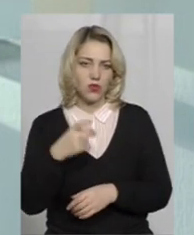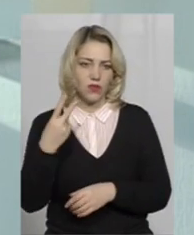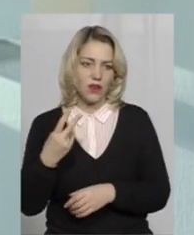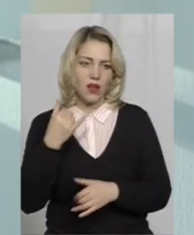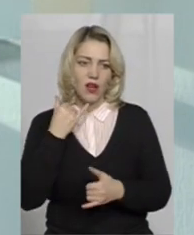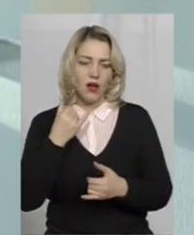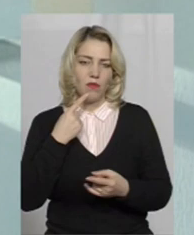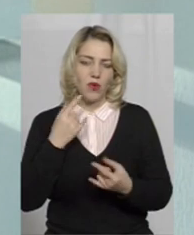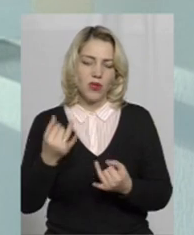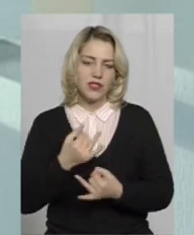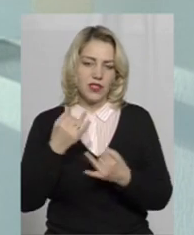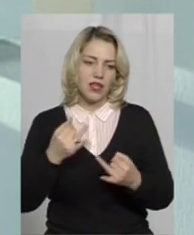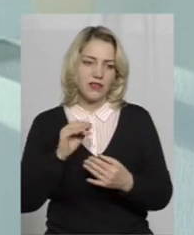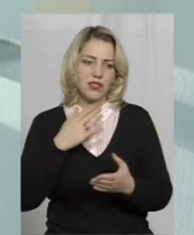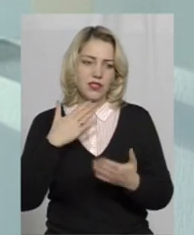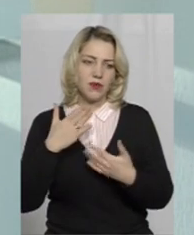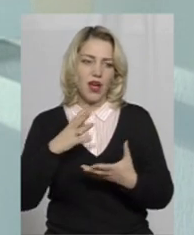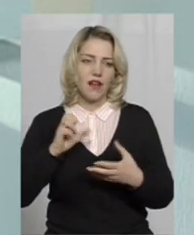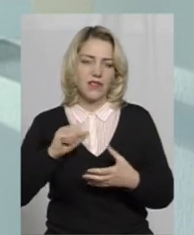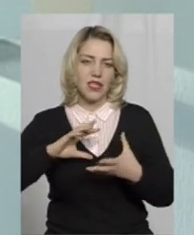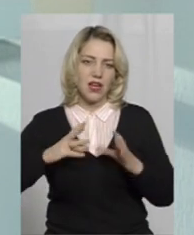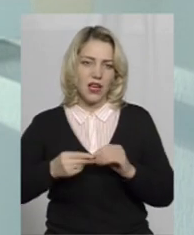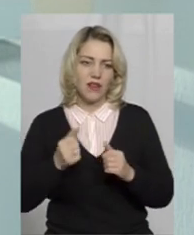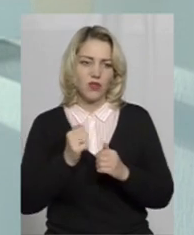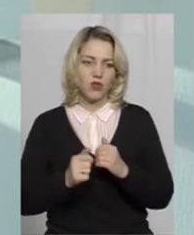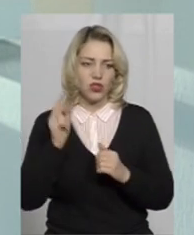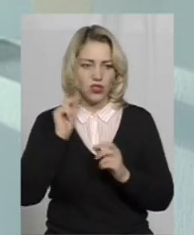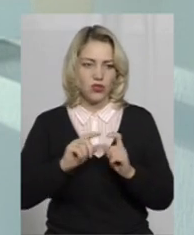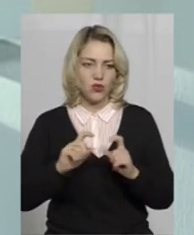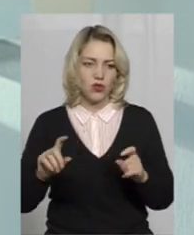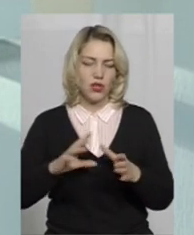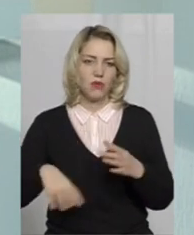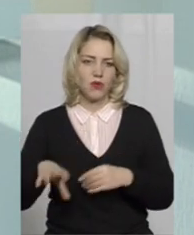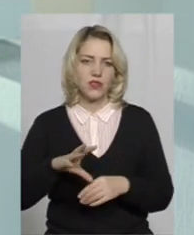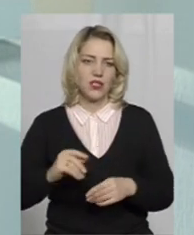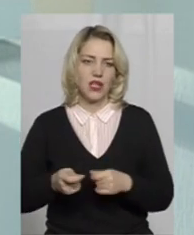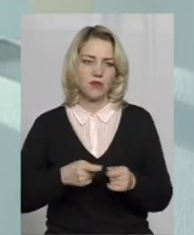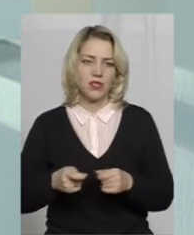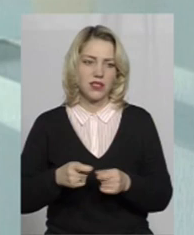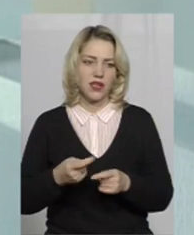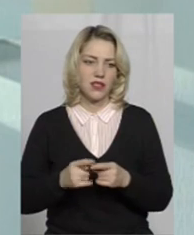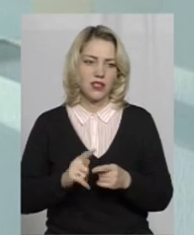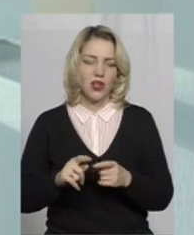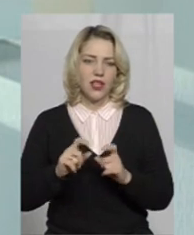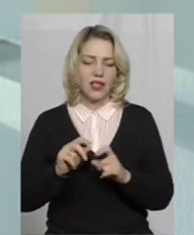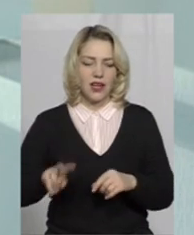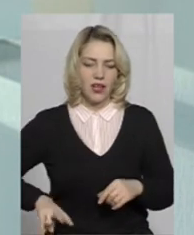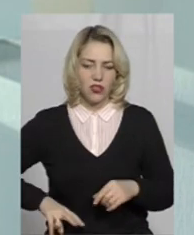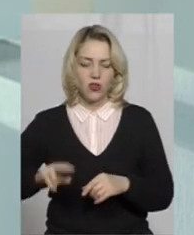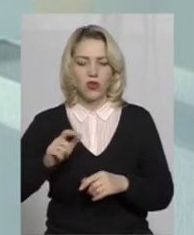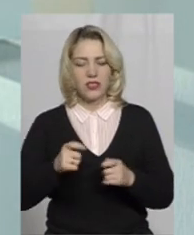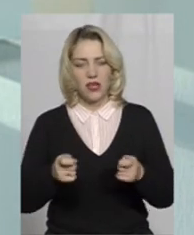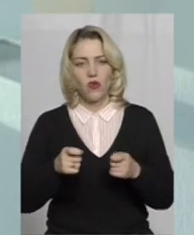поцікавитись, як з нами поспілкуватись. А взагалі, в кожній школі, у всій адміністрації, це у директора, зауча з